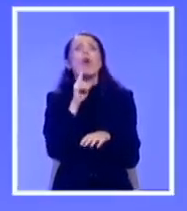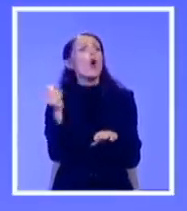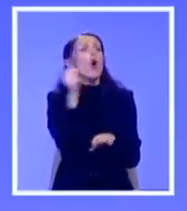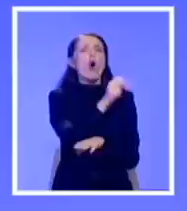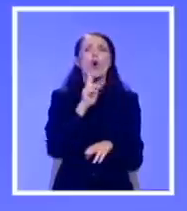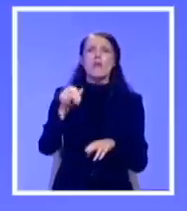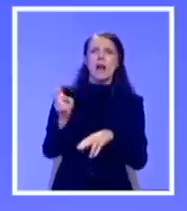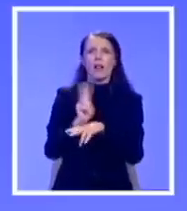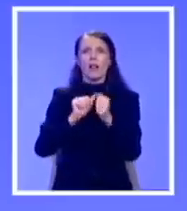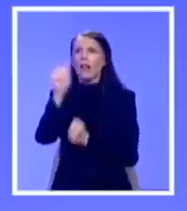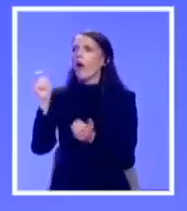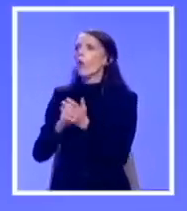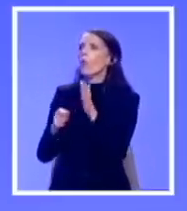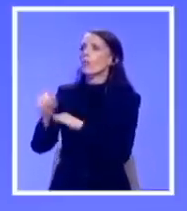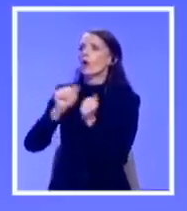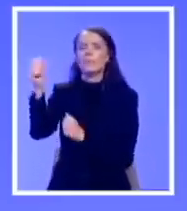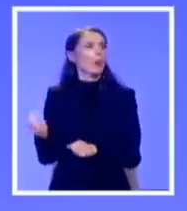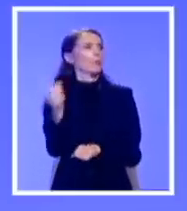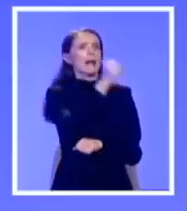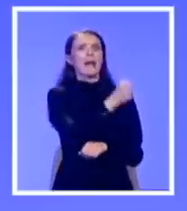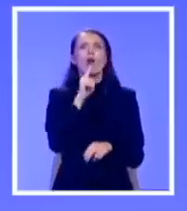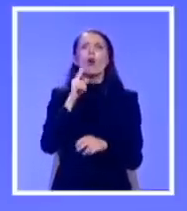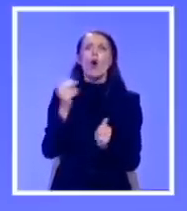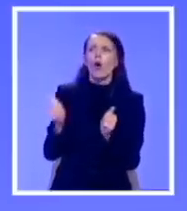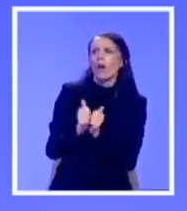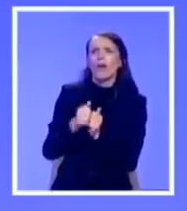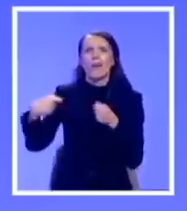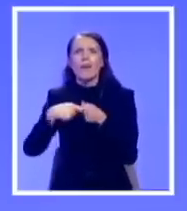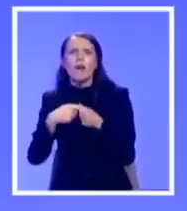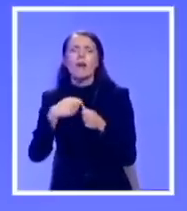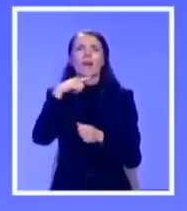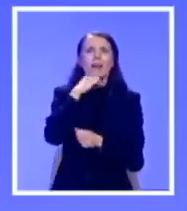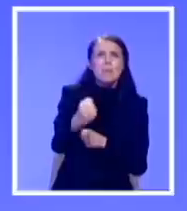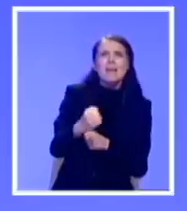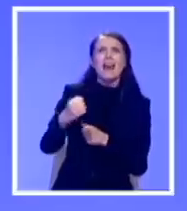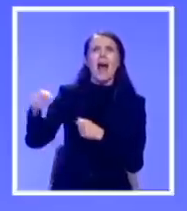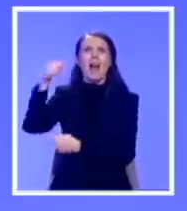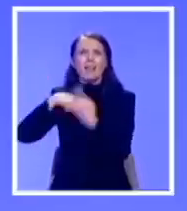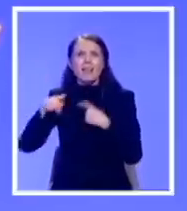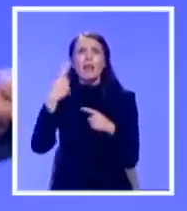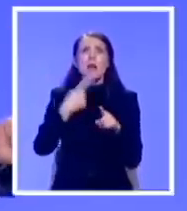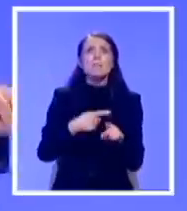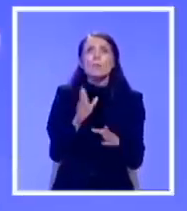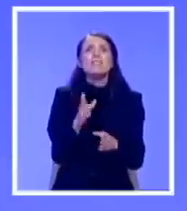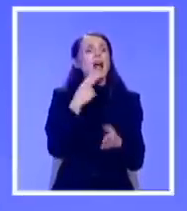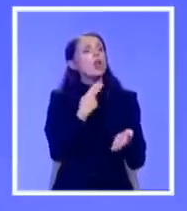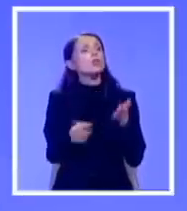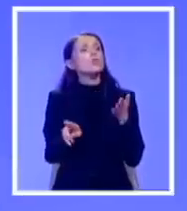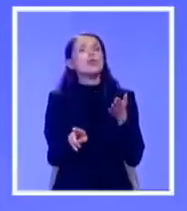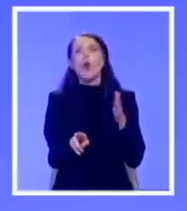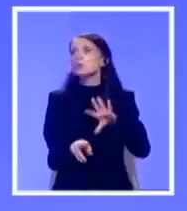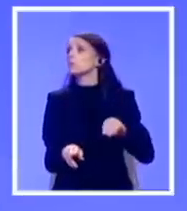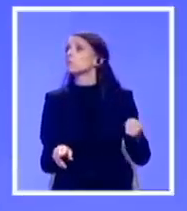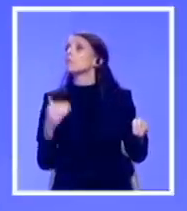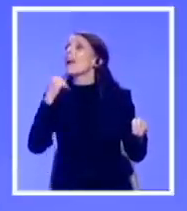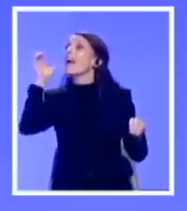kupljene diplome, ljudi koji su bliski kriminalu i kriminalnim krugovima, pa čak i nevidljivi tuživaci koji se oglašavaju i koje vlast vadi samo kada to njima